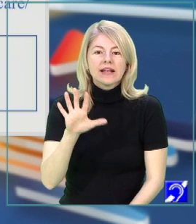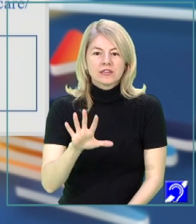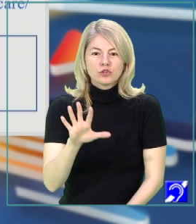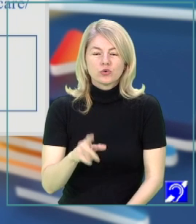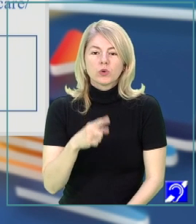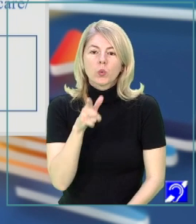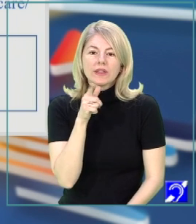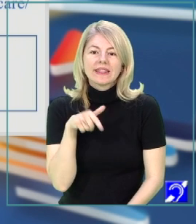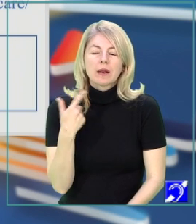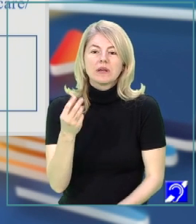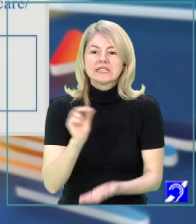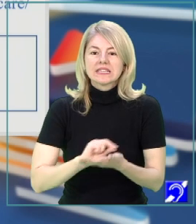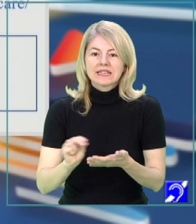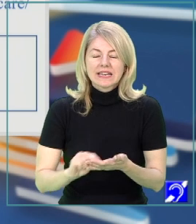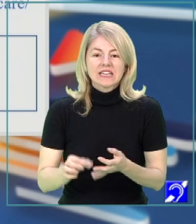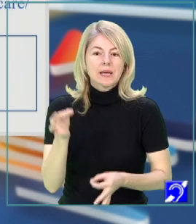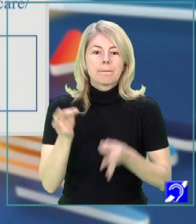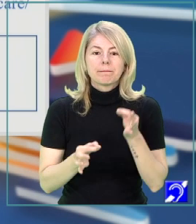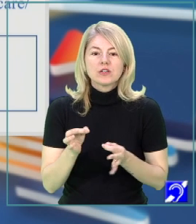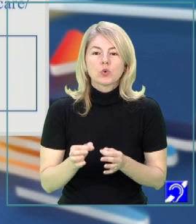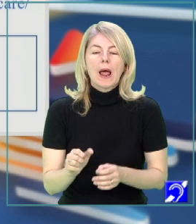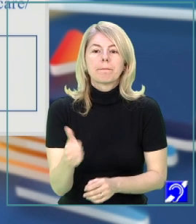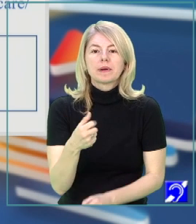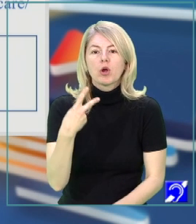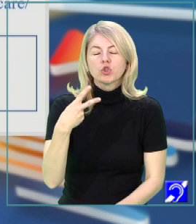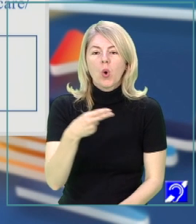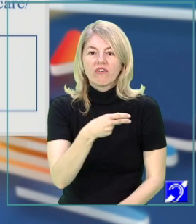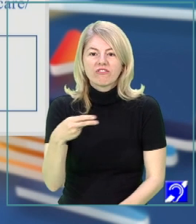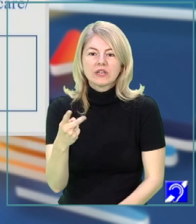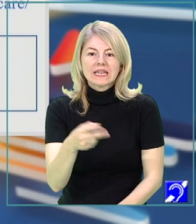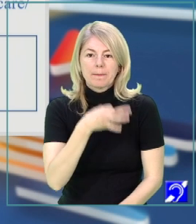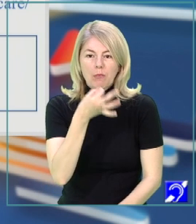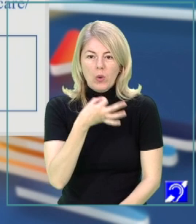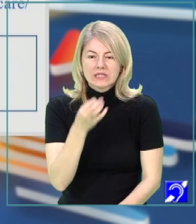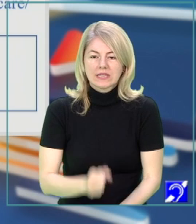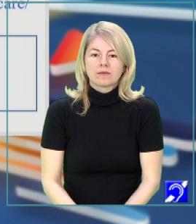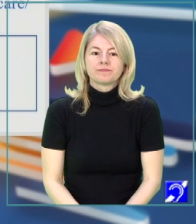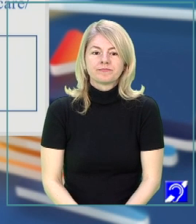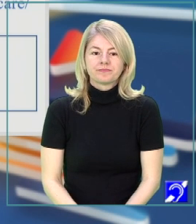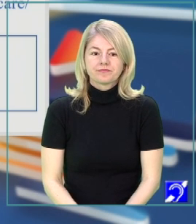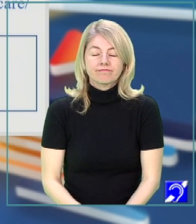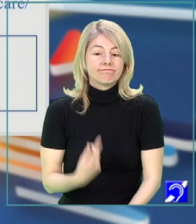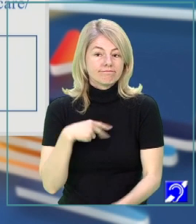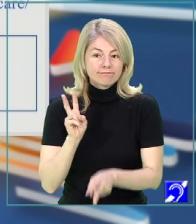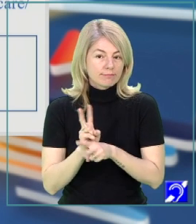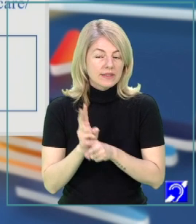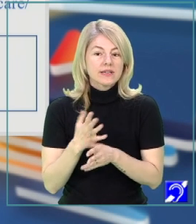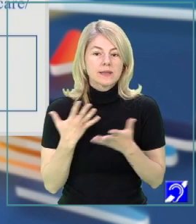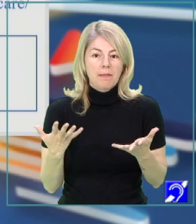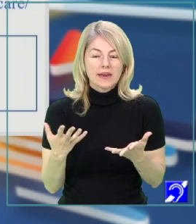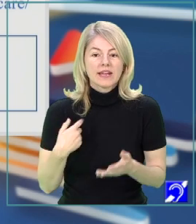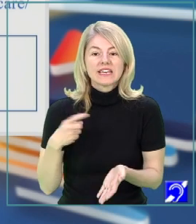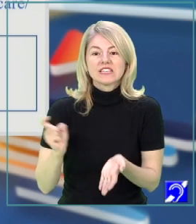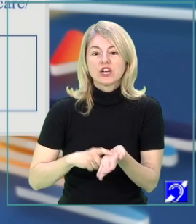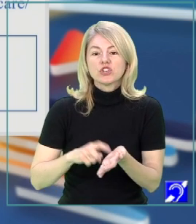5, unde trebuie să precizați măsura primelor două versuri din poezie. Fiți din nou foarte atenți, mi